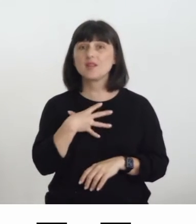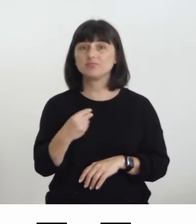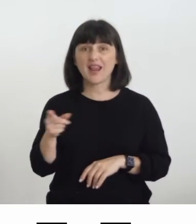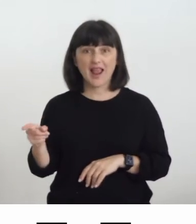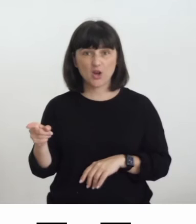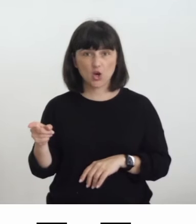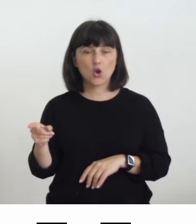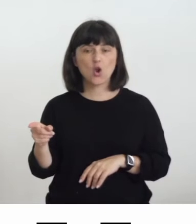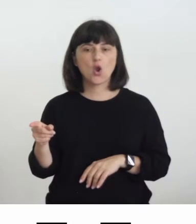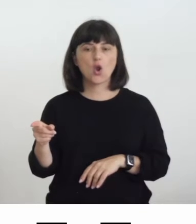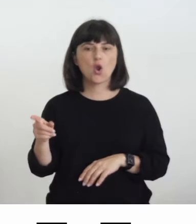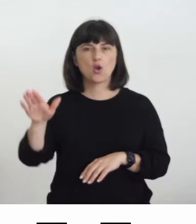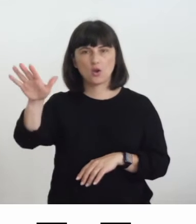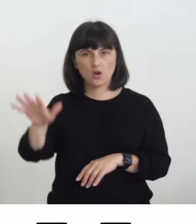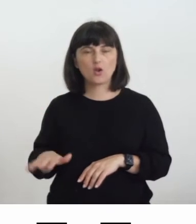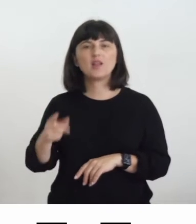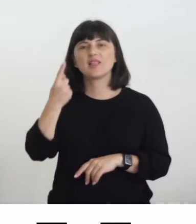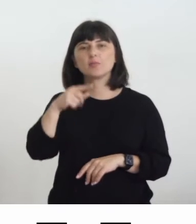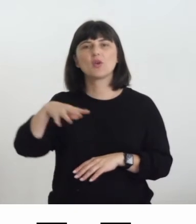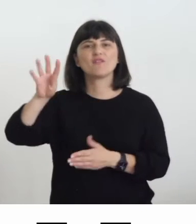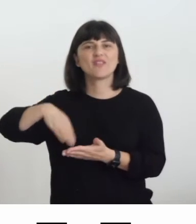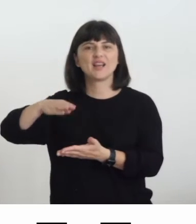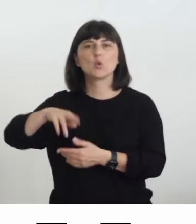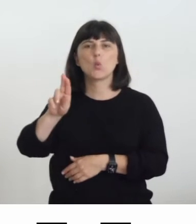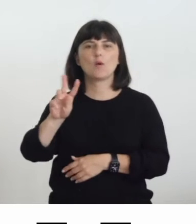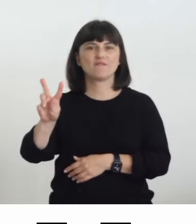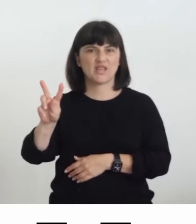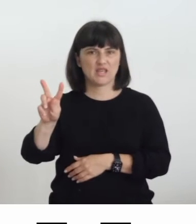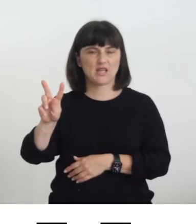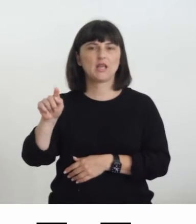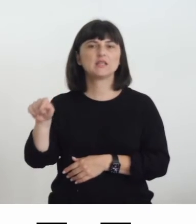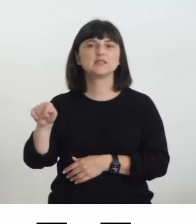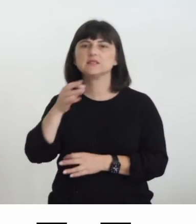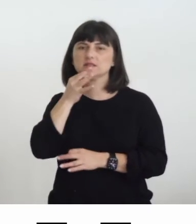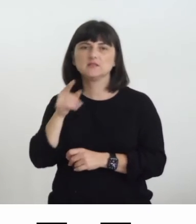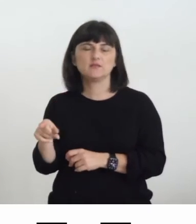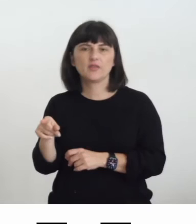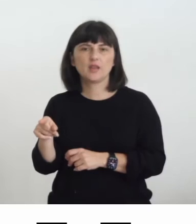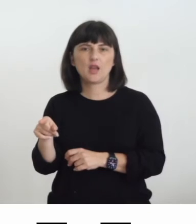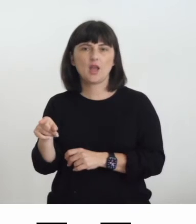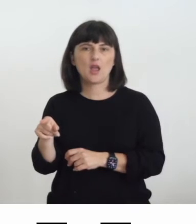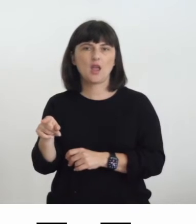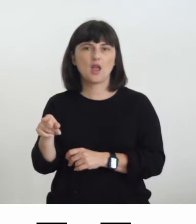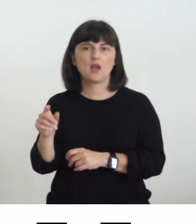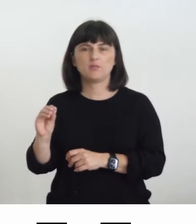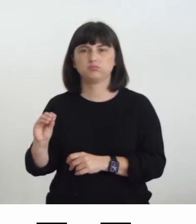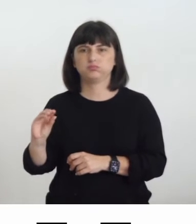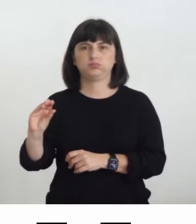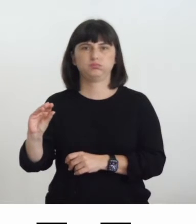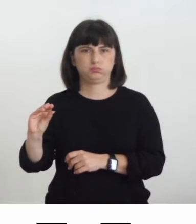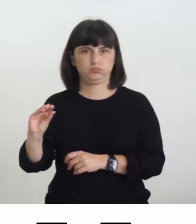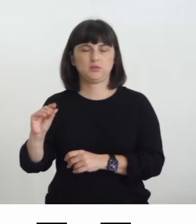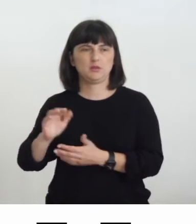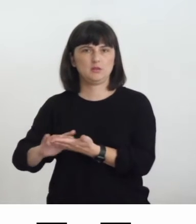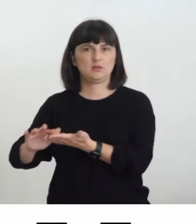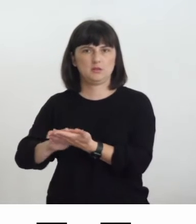stato stampato con una vernice UV che è una vernice che consente di avere uno spessore rilevabile